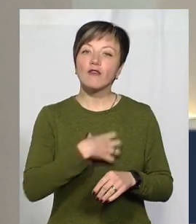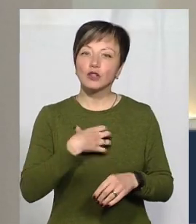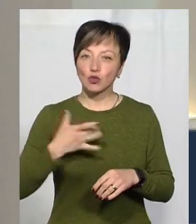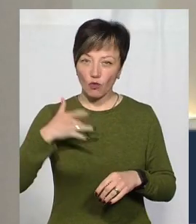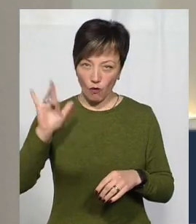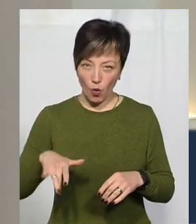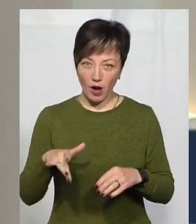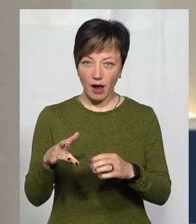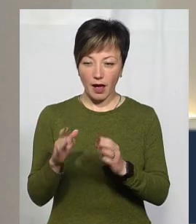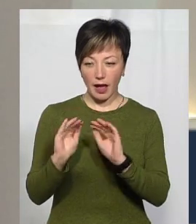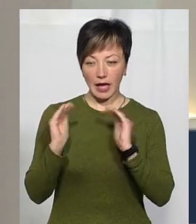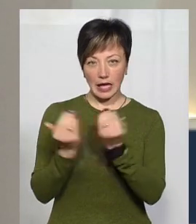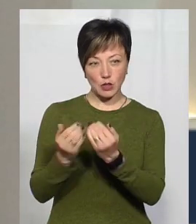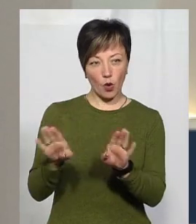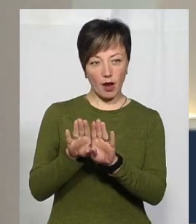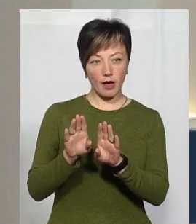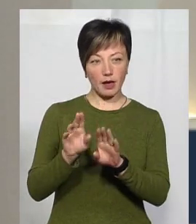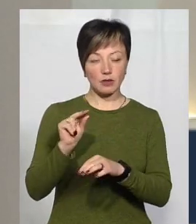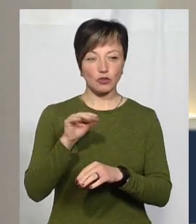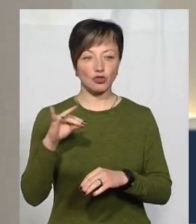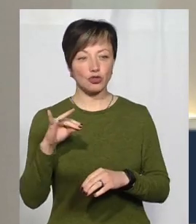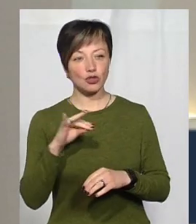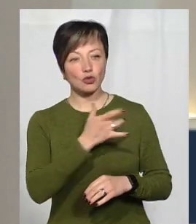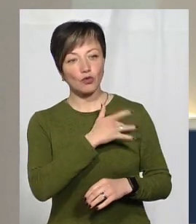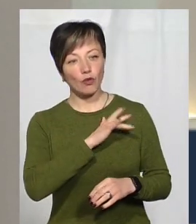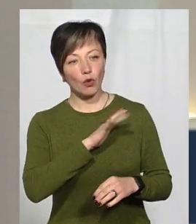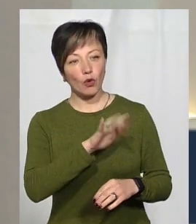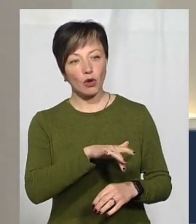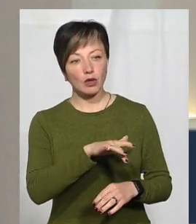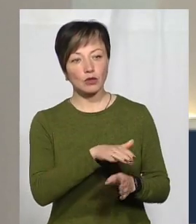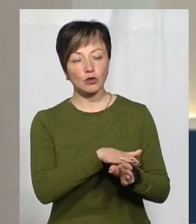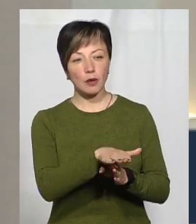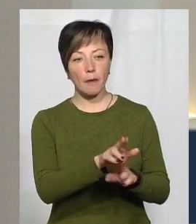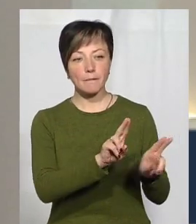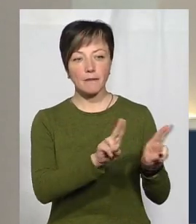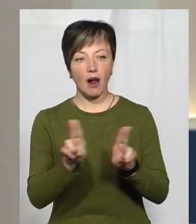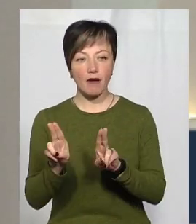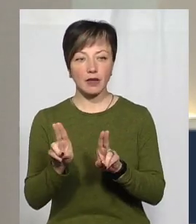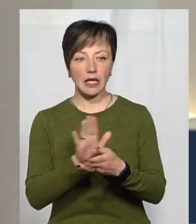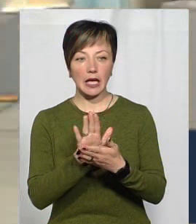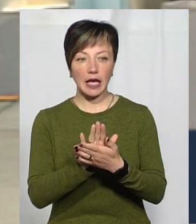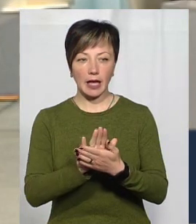ізоляція чи суворе дотримання правил гігієни?